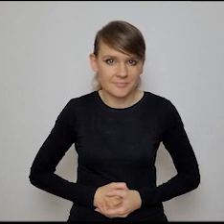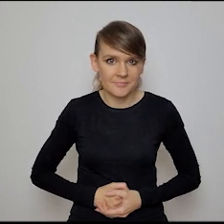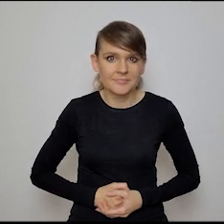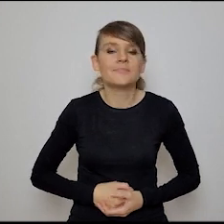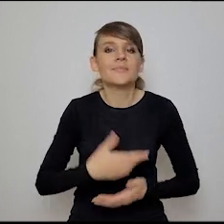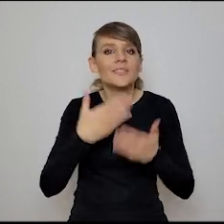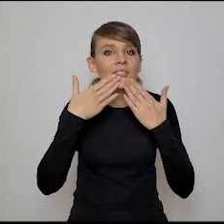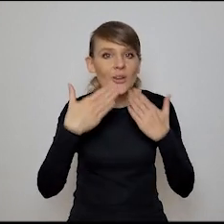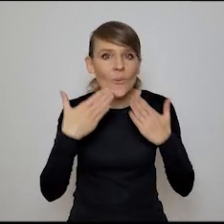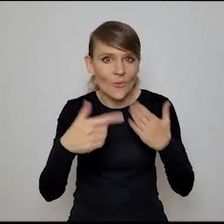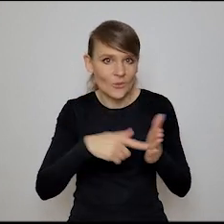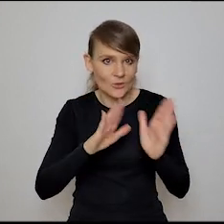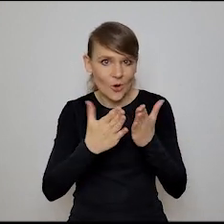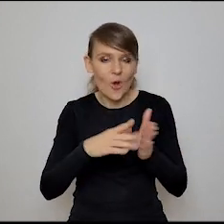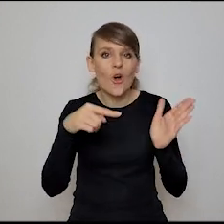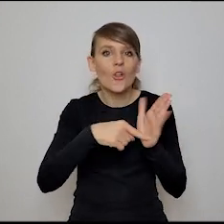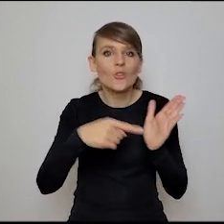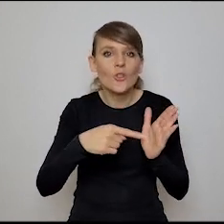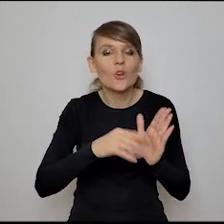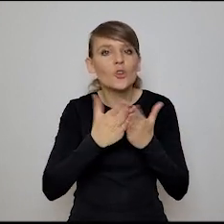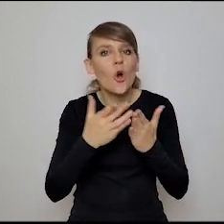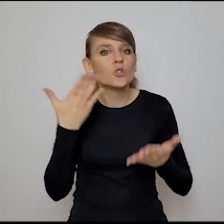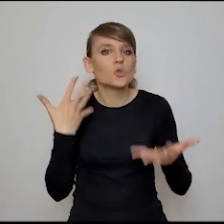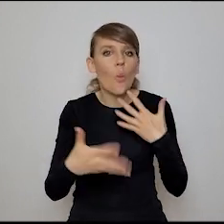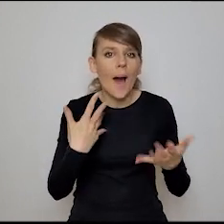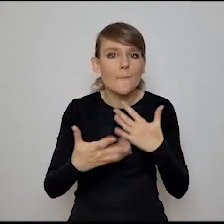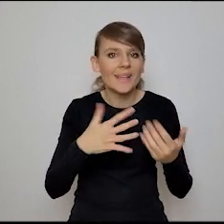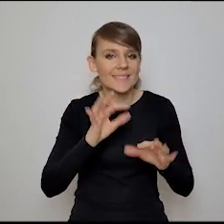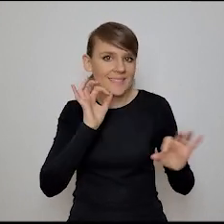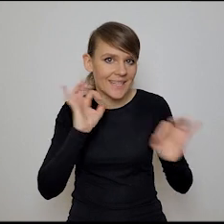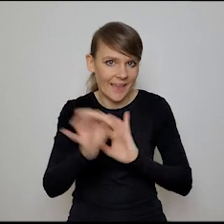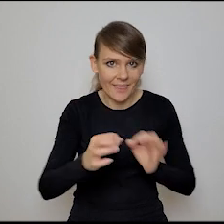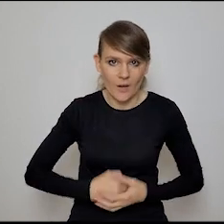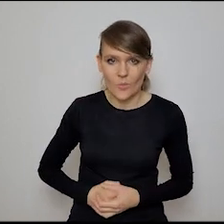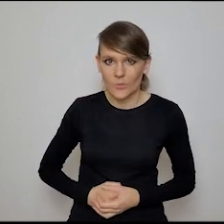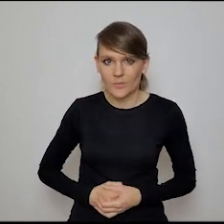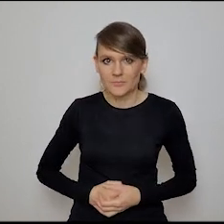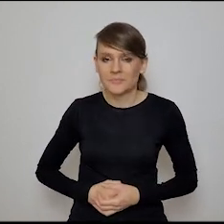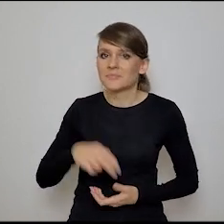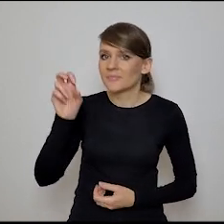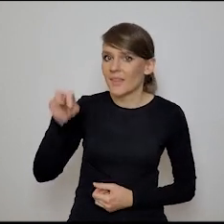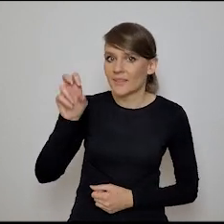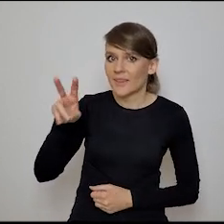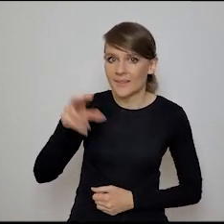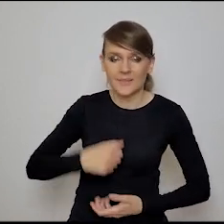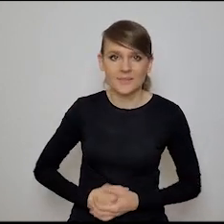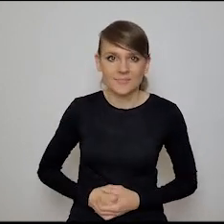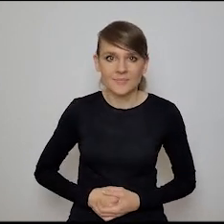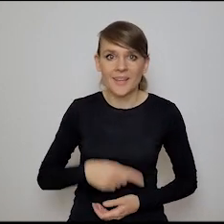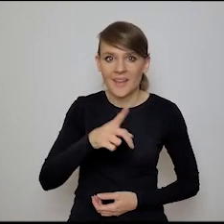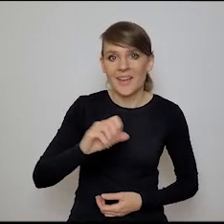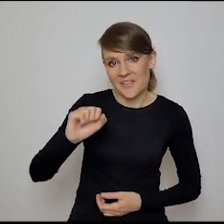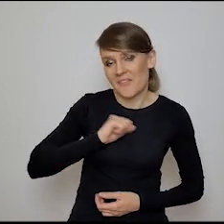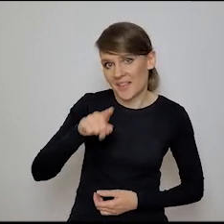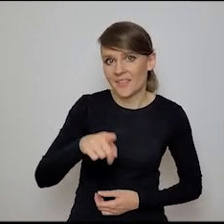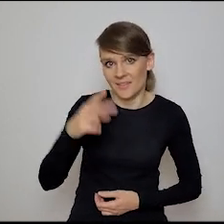Dziękuję ci za tą książkę. To jest książka o słabych sygnałach. To jest książka o słabych sygnałach. Tak. Fajnie, że ją